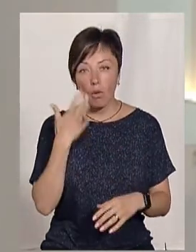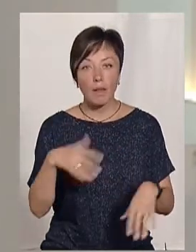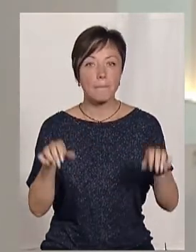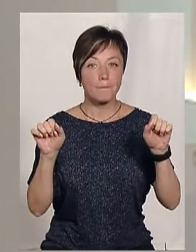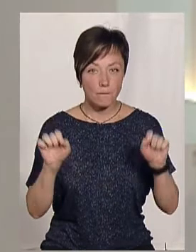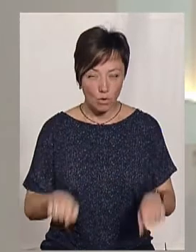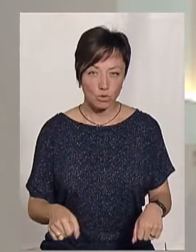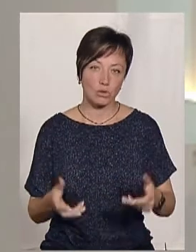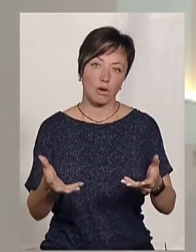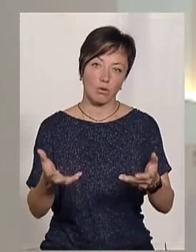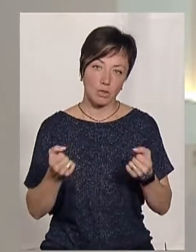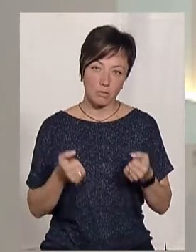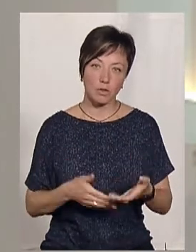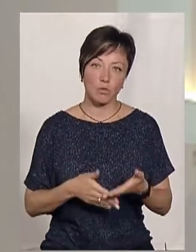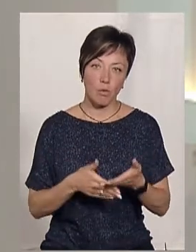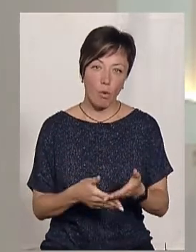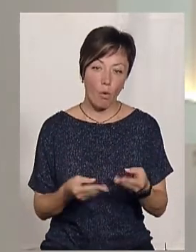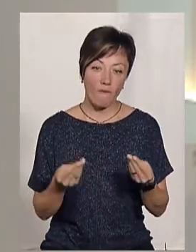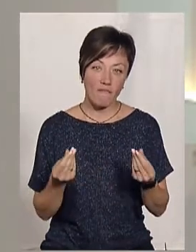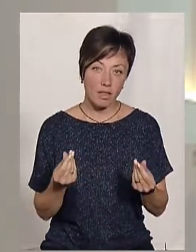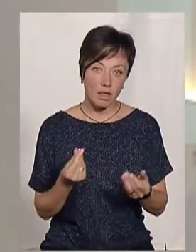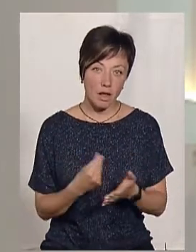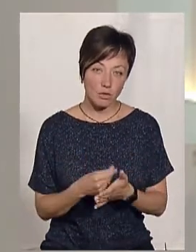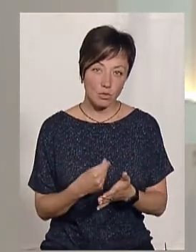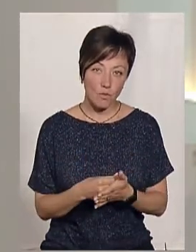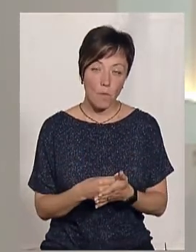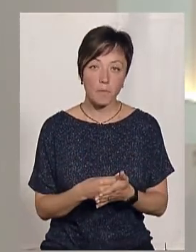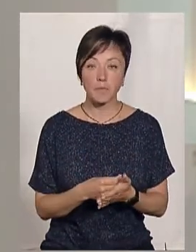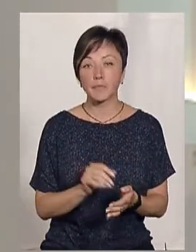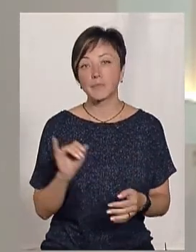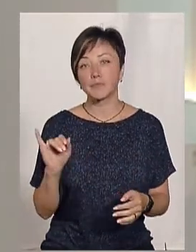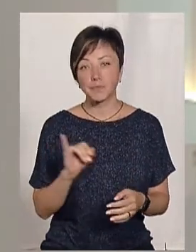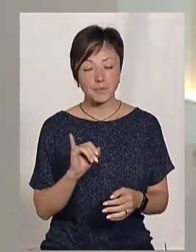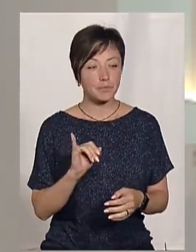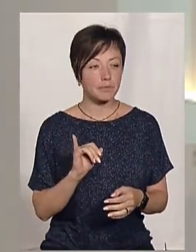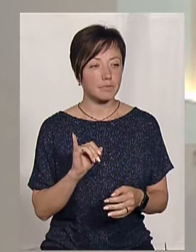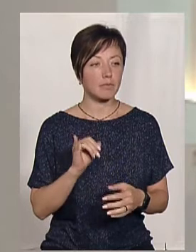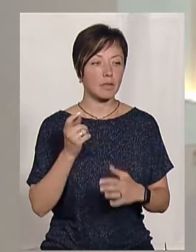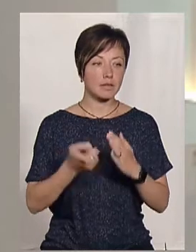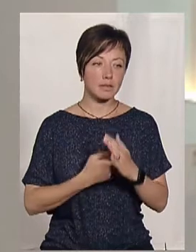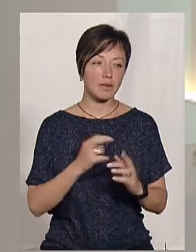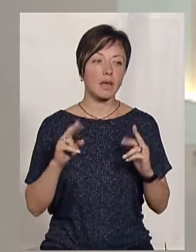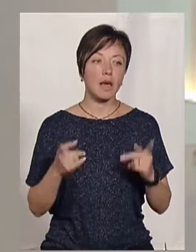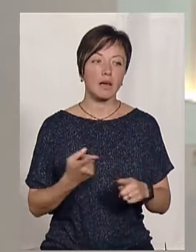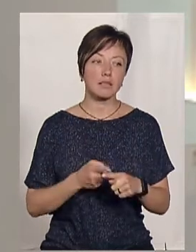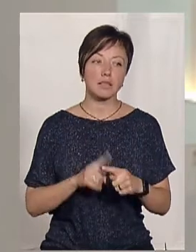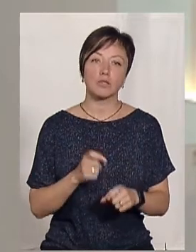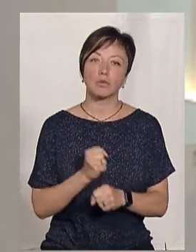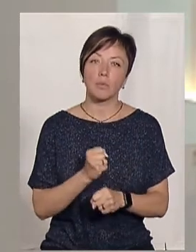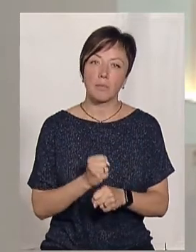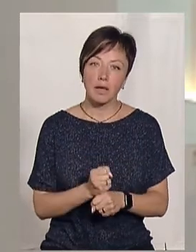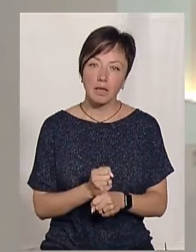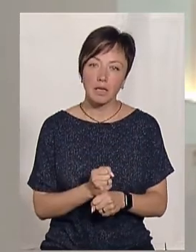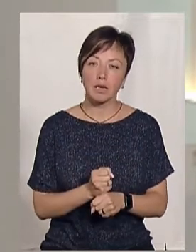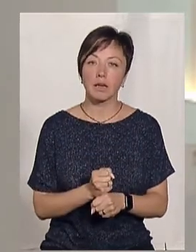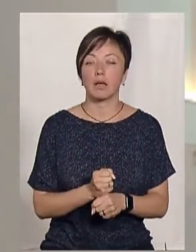отримати допомогу фінансову і дізнавалася, як це зробили співвласник однієї з